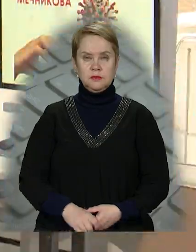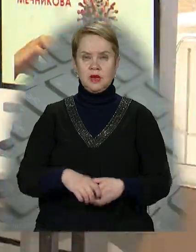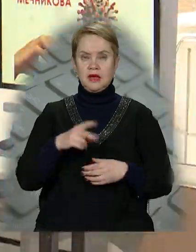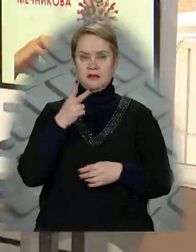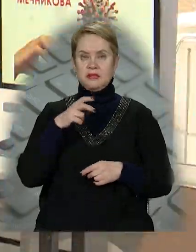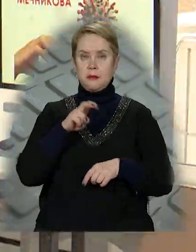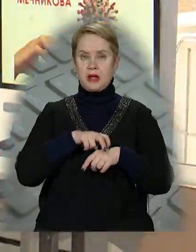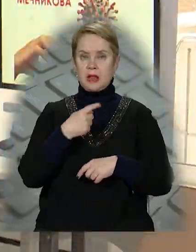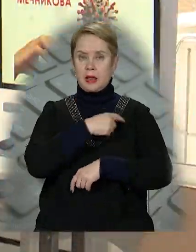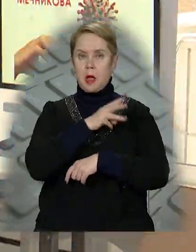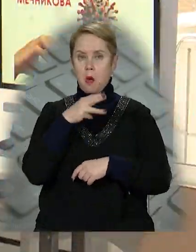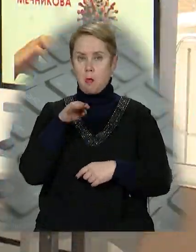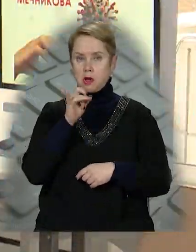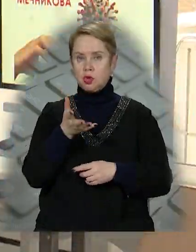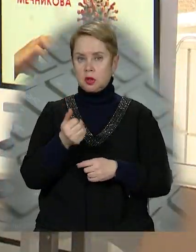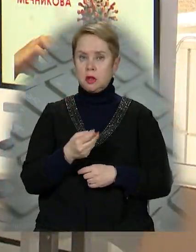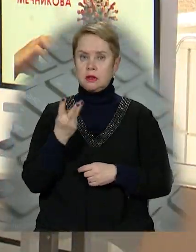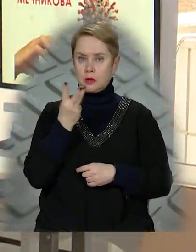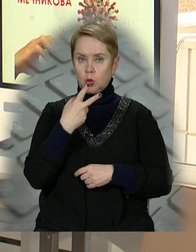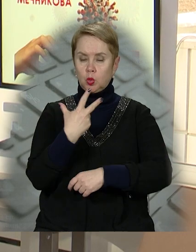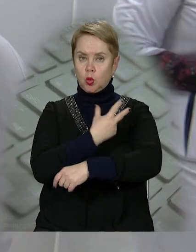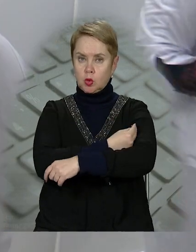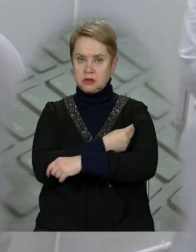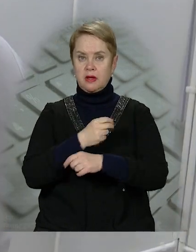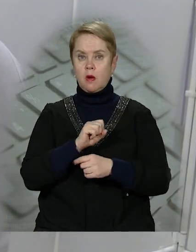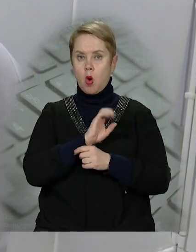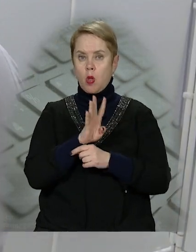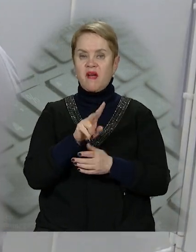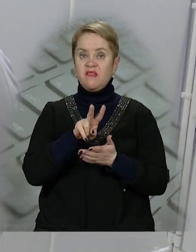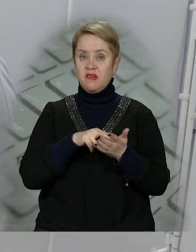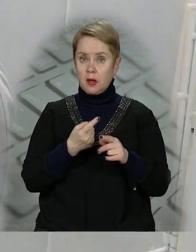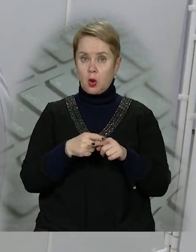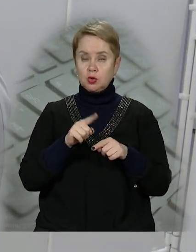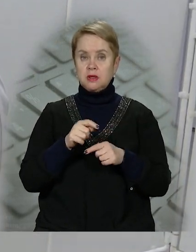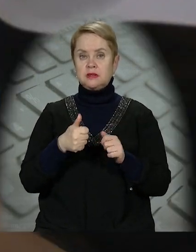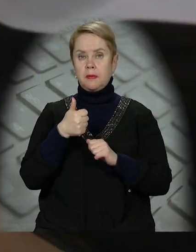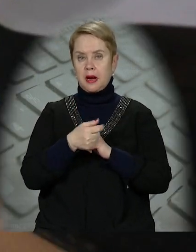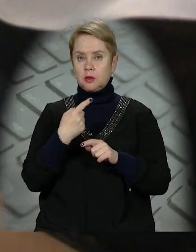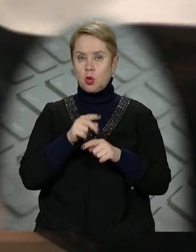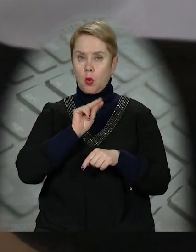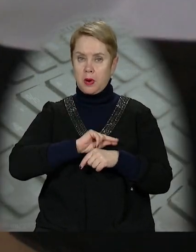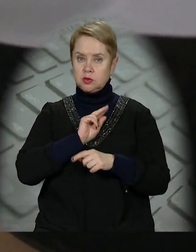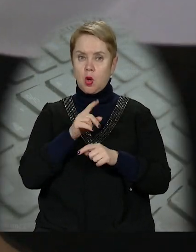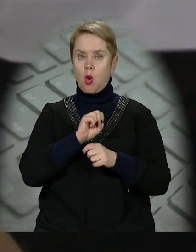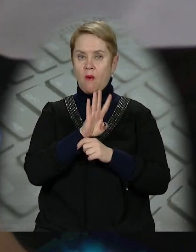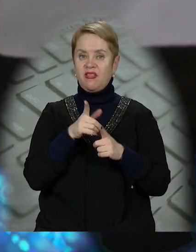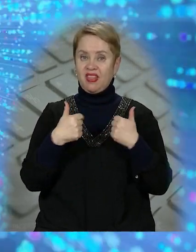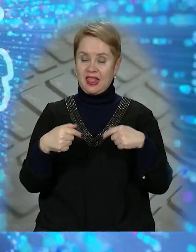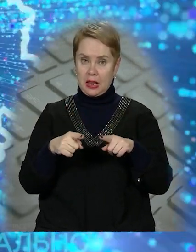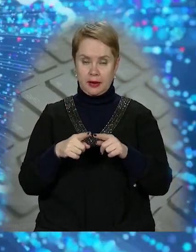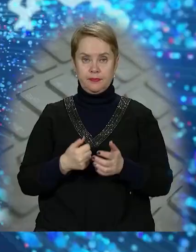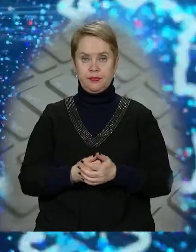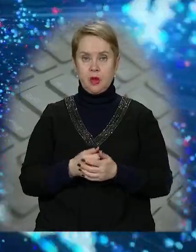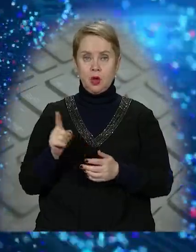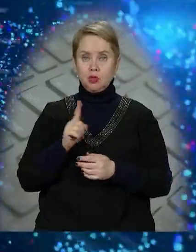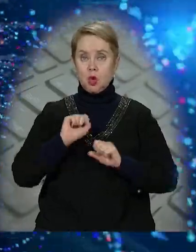Перші 200 медиків лікарні в Німечникова отримали бустерну дозу вакцини від коронавірусу. Насамперед, це ті, хто працюють у ковід-відділеннях.